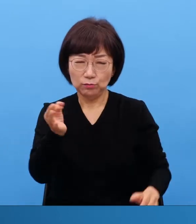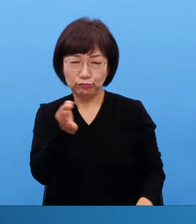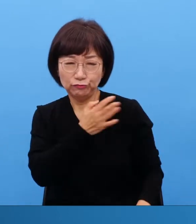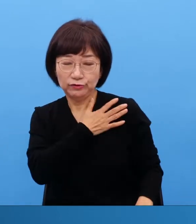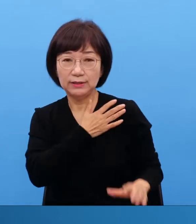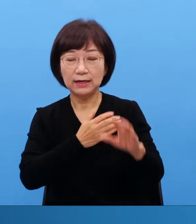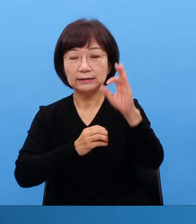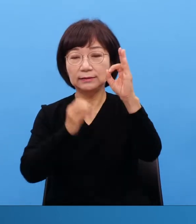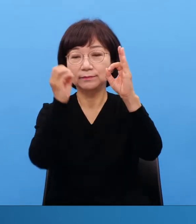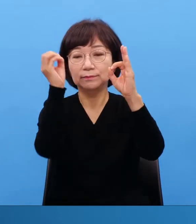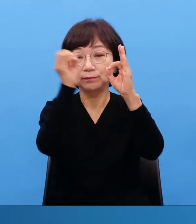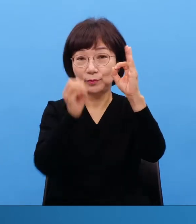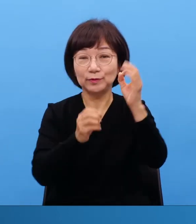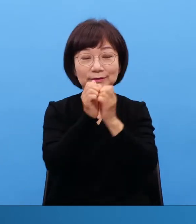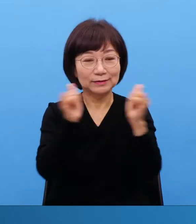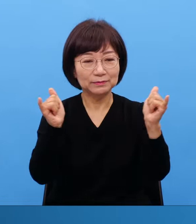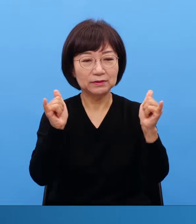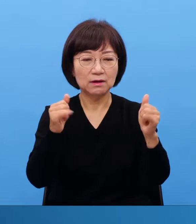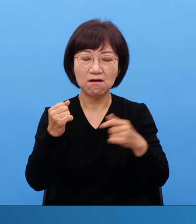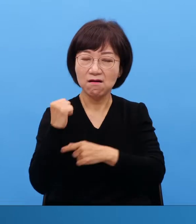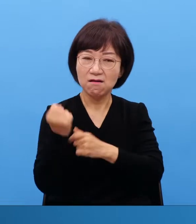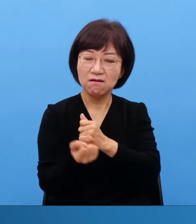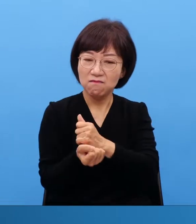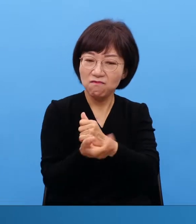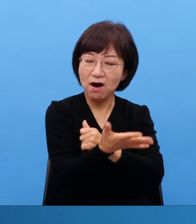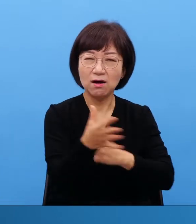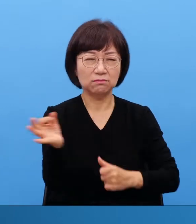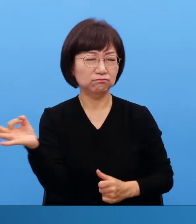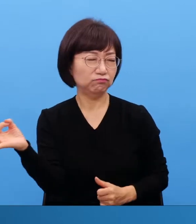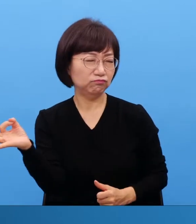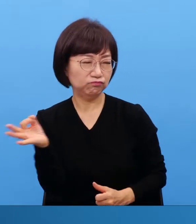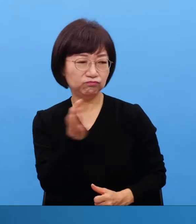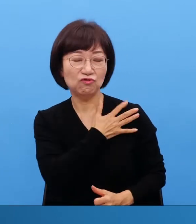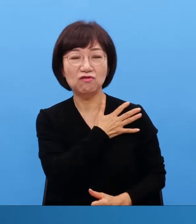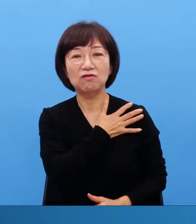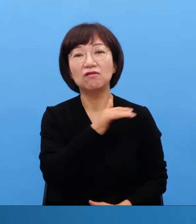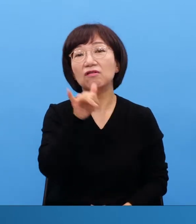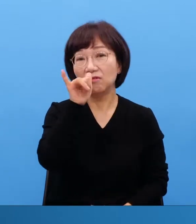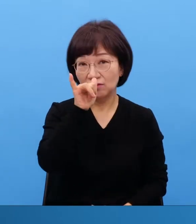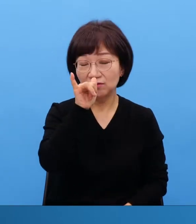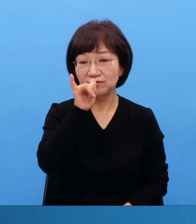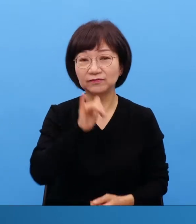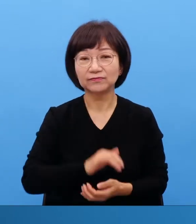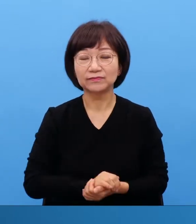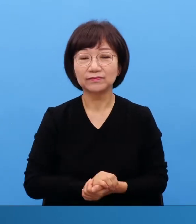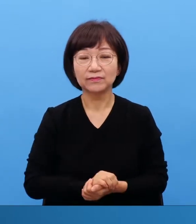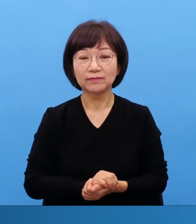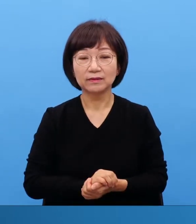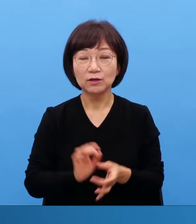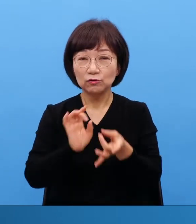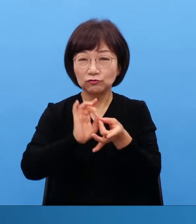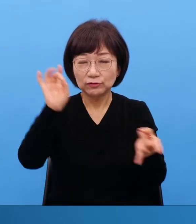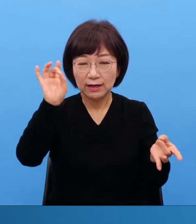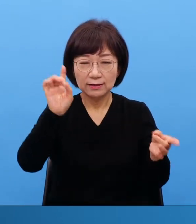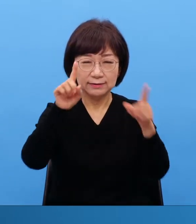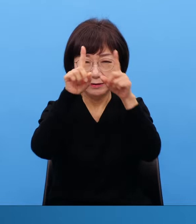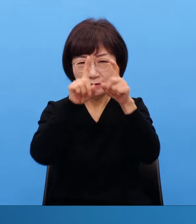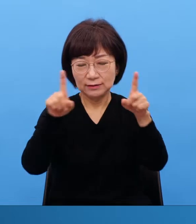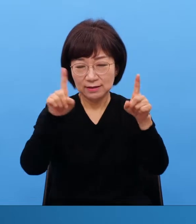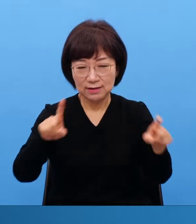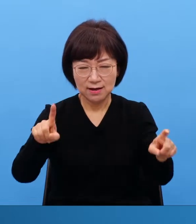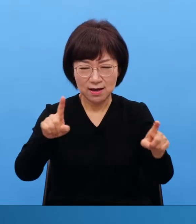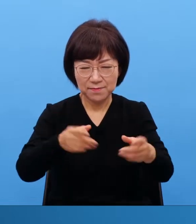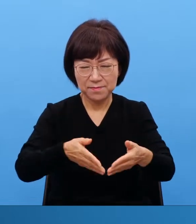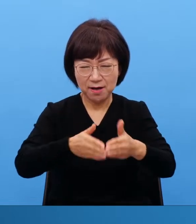이 신전을 지으면서 굉장한